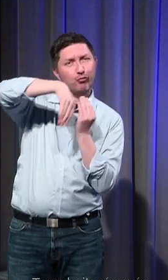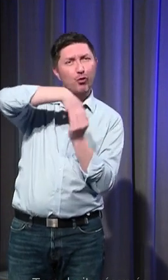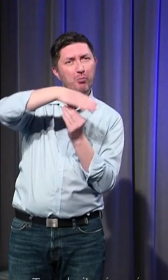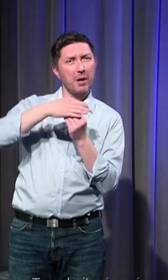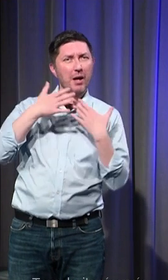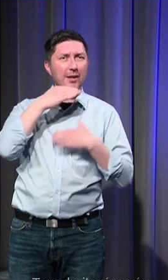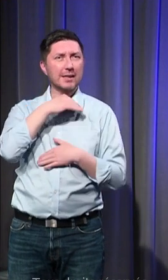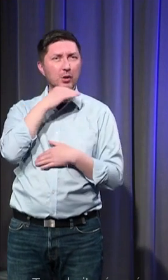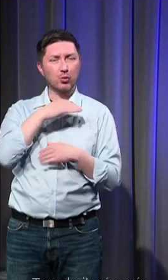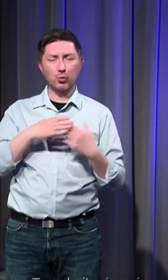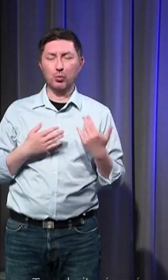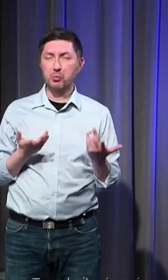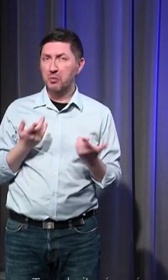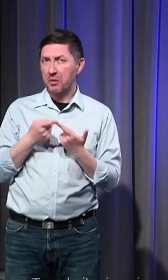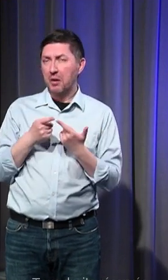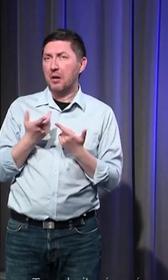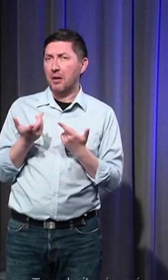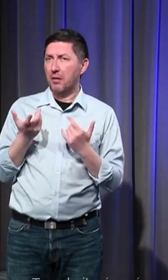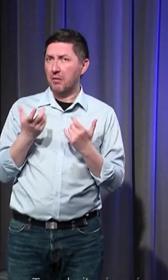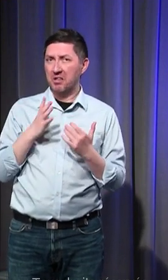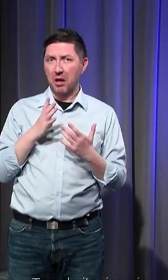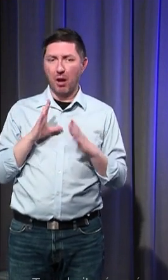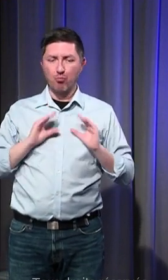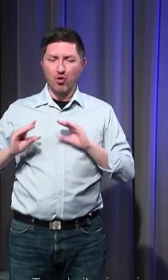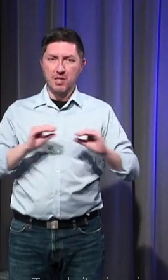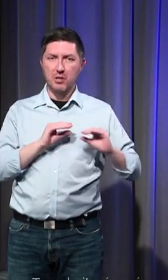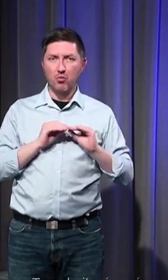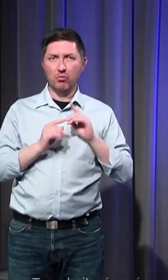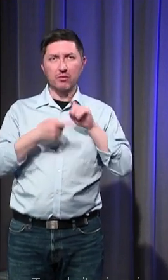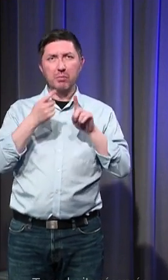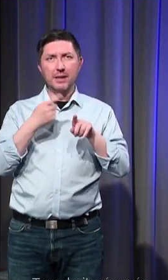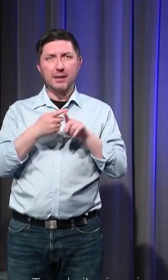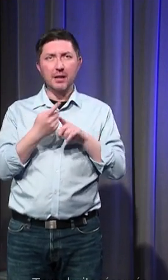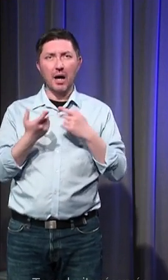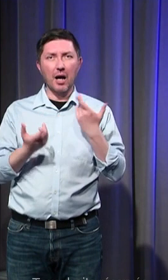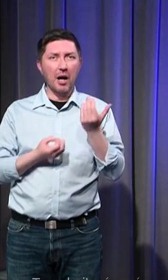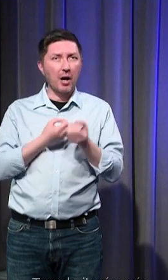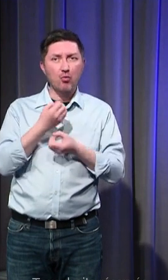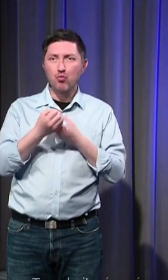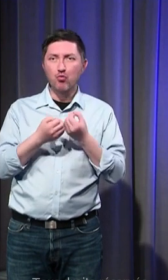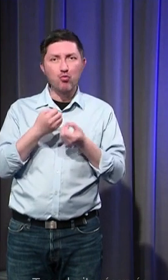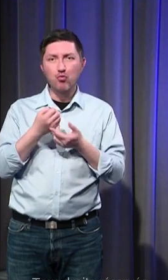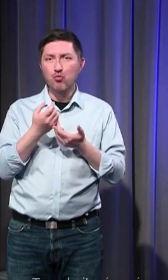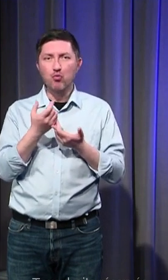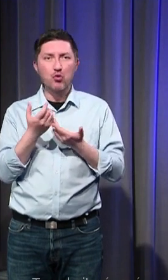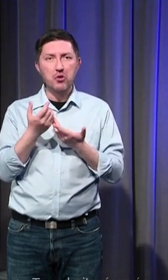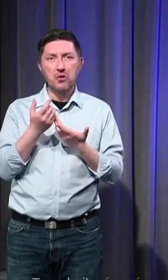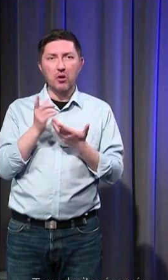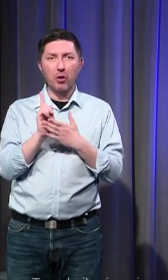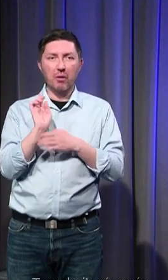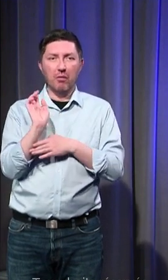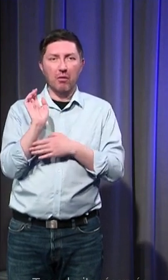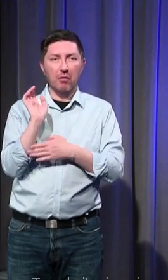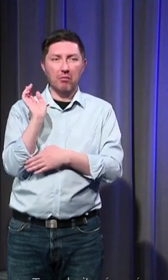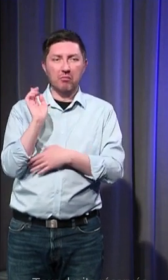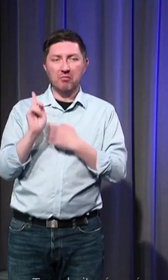linge je voulais savoir s'il y avait des positions particulières est-ce que l'emmaillotage était fait de manière à ce qu'il une position fétale qui